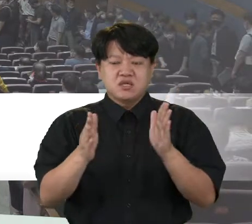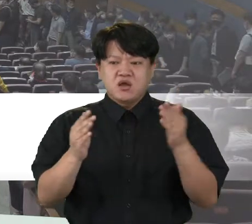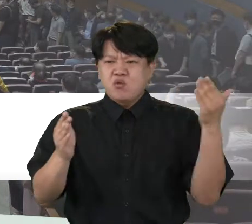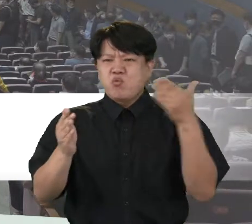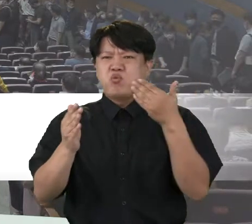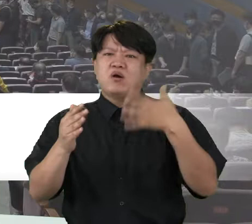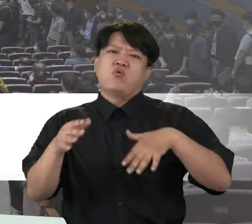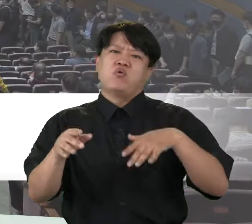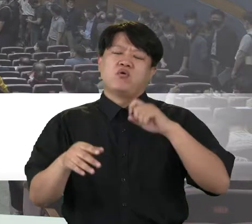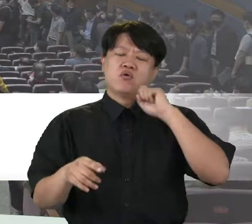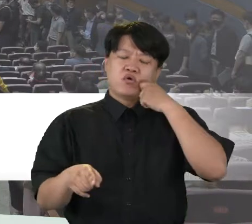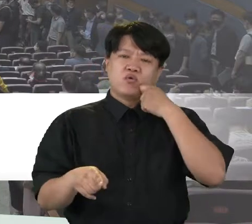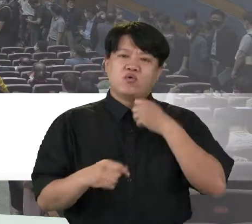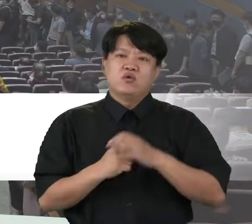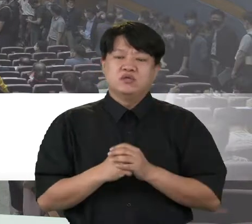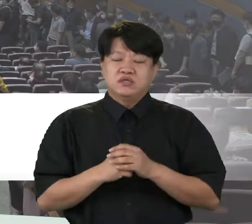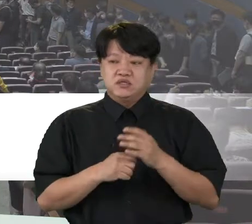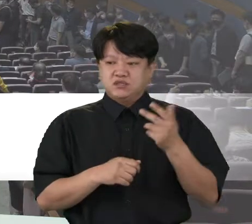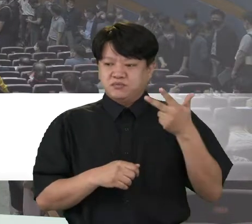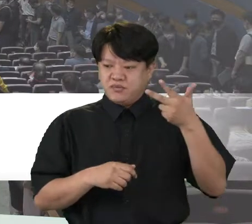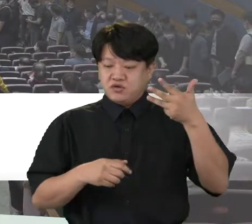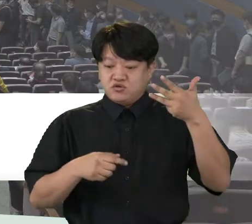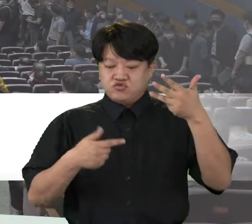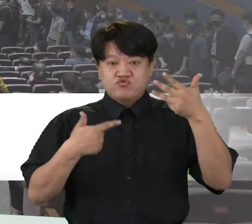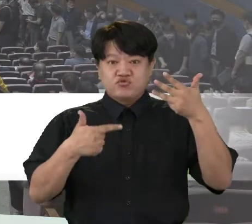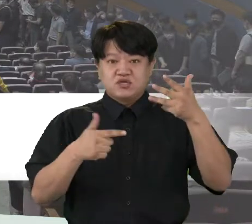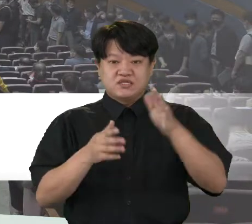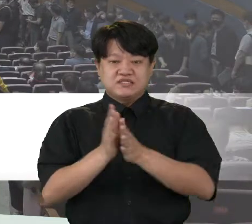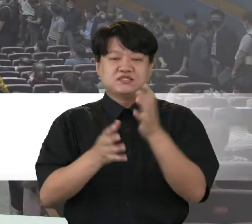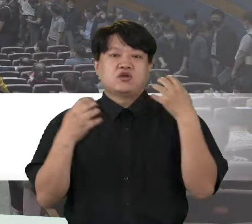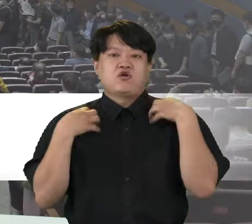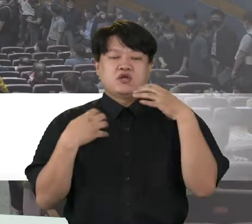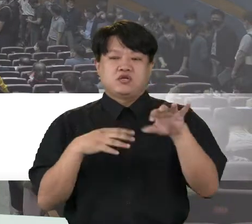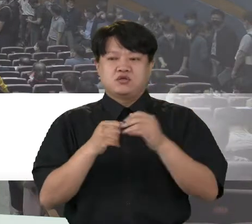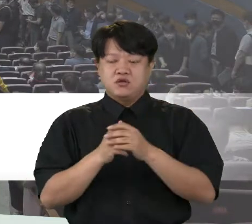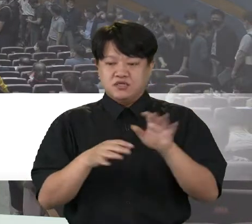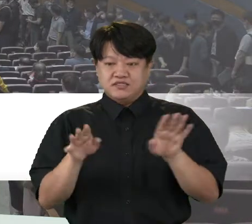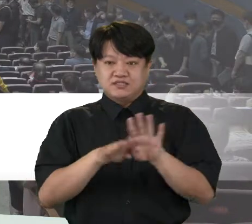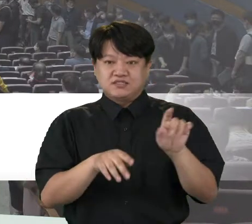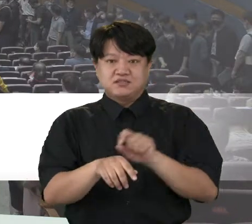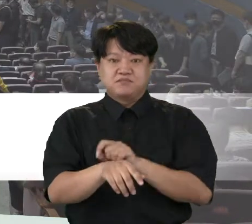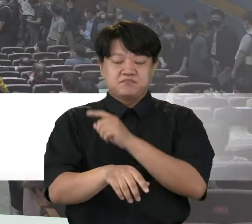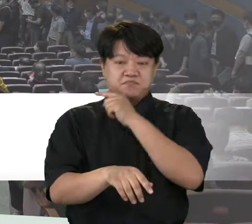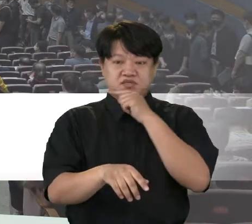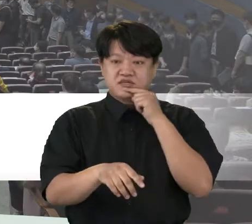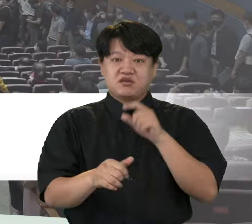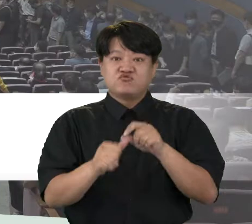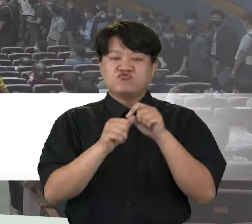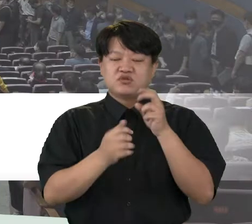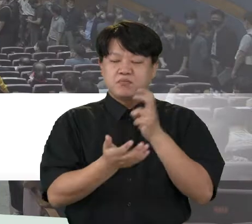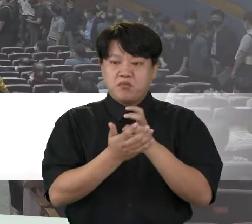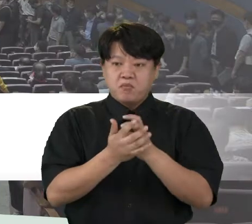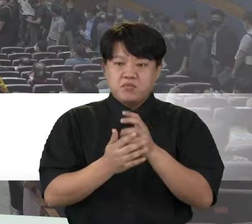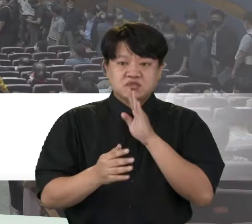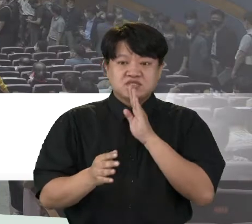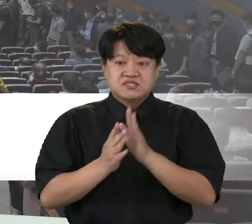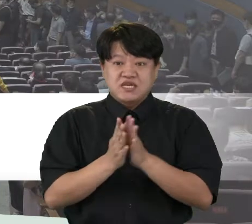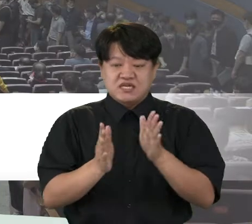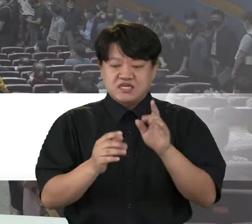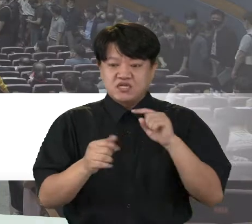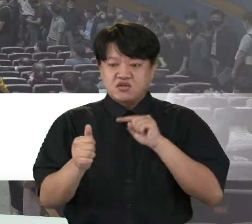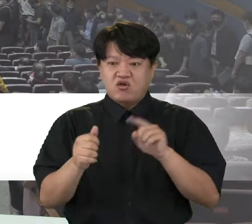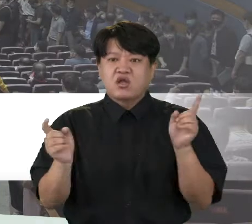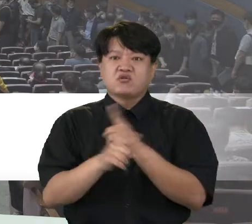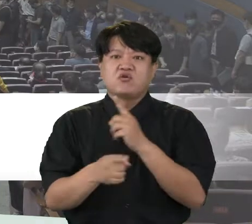넘기가 참 어렵습니다. 지난 6일 포항시청 대자몰에서 포항지진피해구제법 시행령 개정안에 관한 공청회가 열렸지만